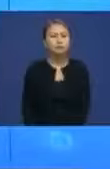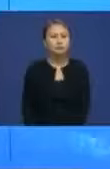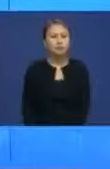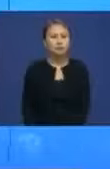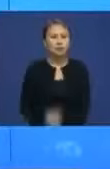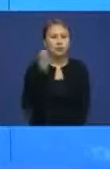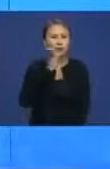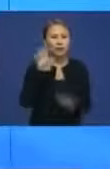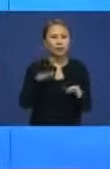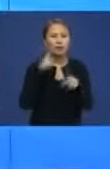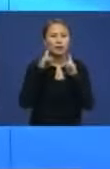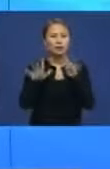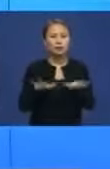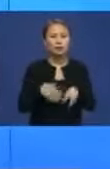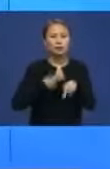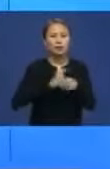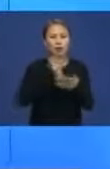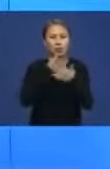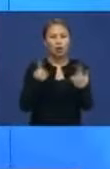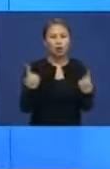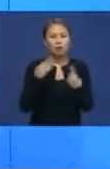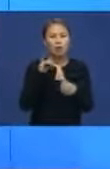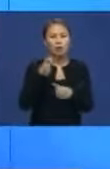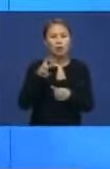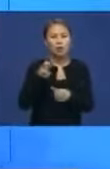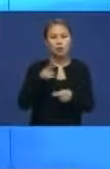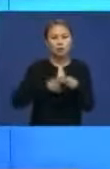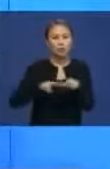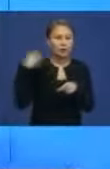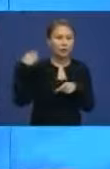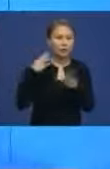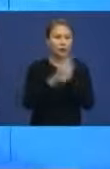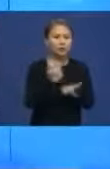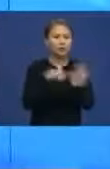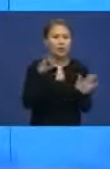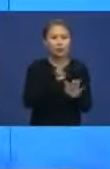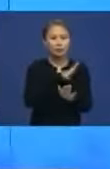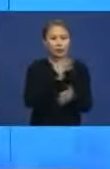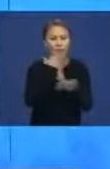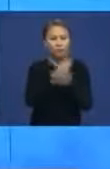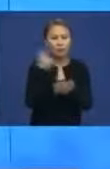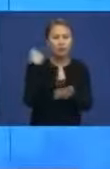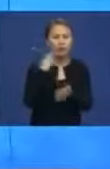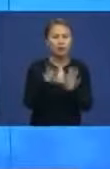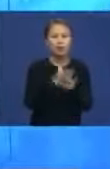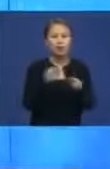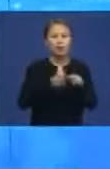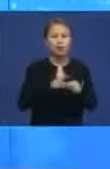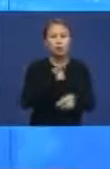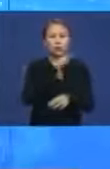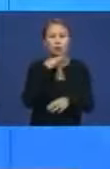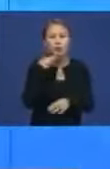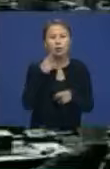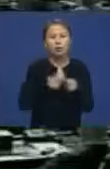Ирак парламенті этникалық күрт ұлдының өкілі Фуат Масумды президент етіп сайлаты. Белгілі болғанда елдің президентін тағайындау көптеген